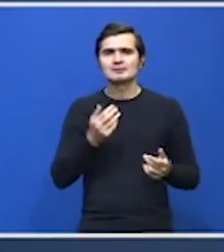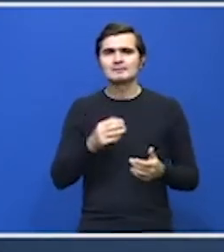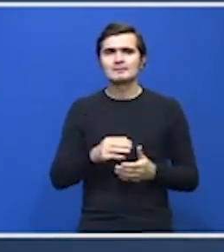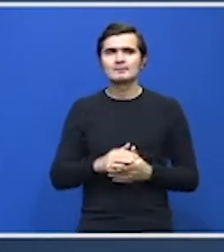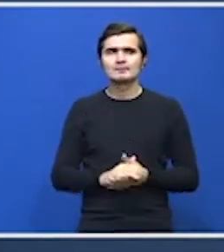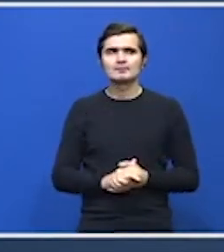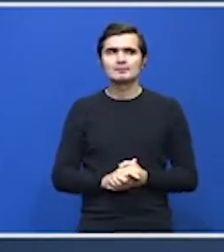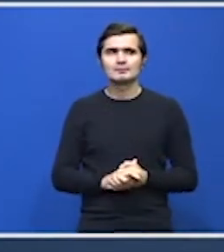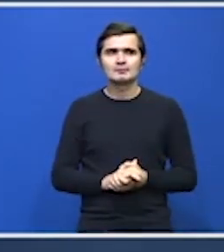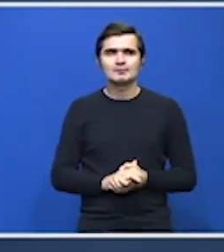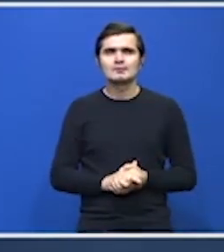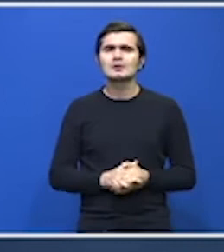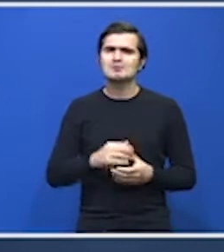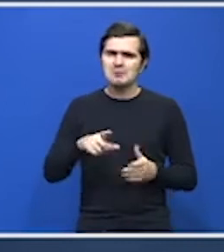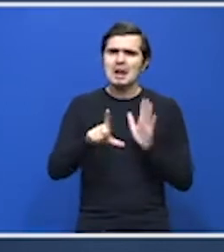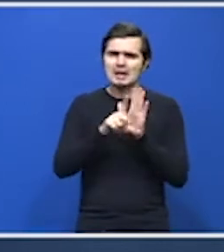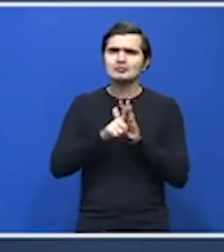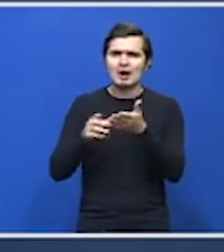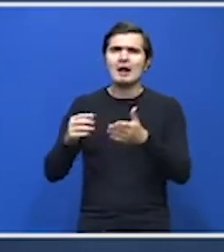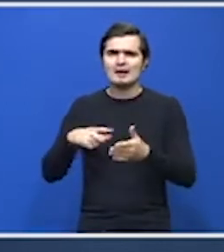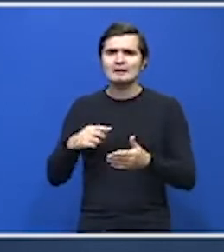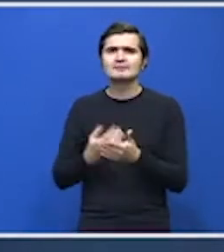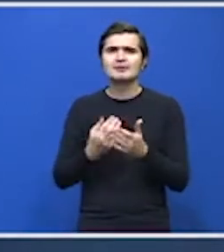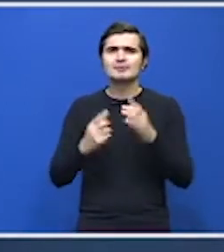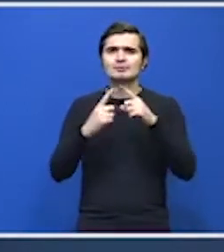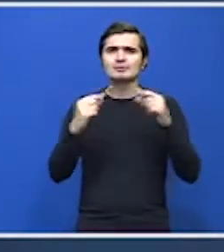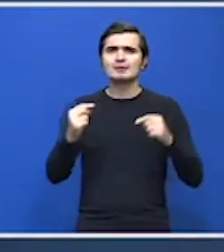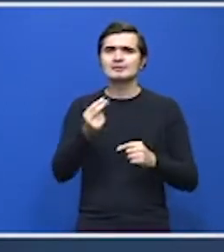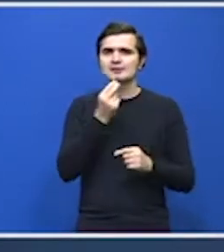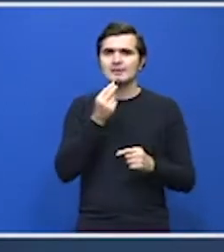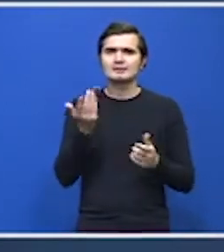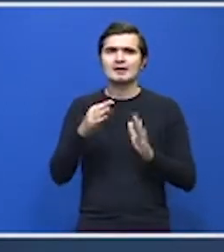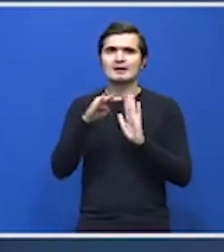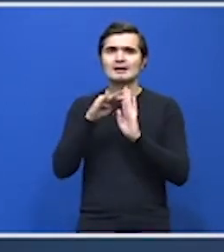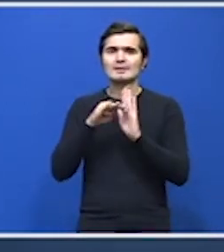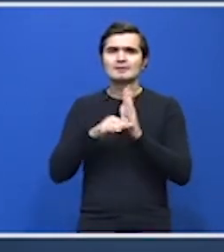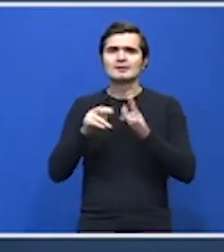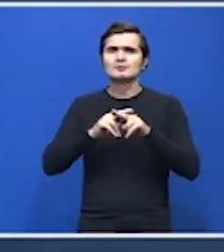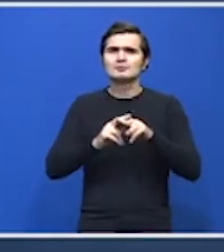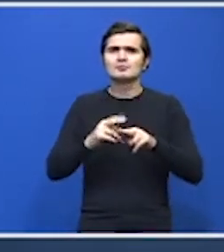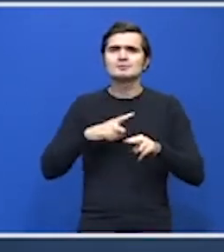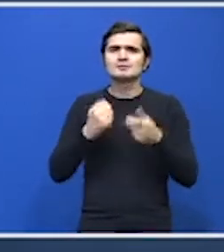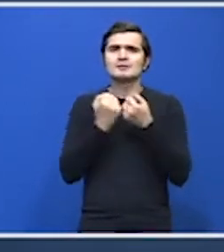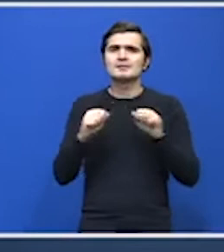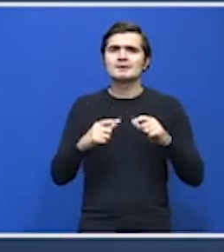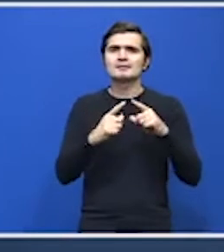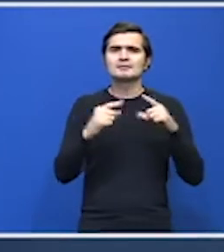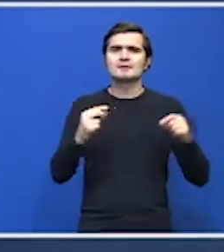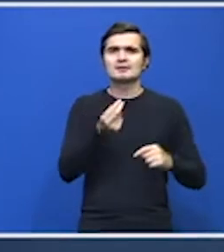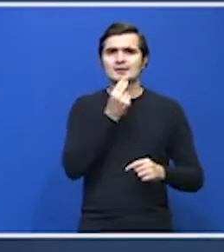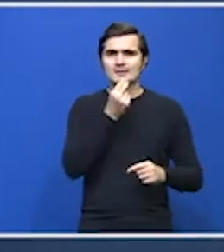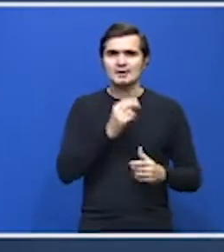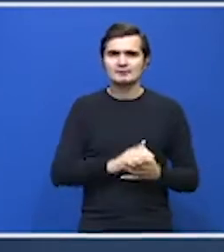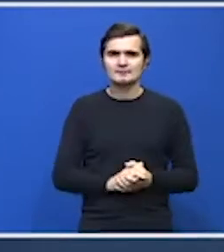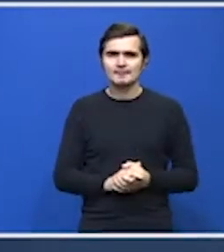Legi care sunt deja în vigoare? Da, există legi în vigoare care reglementează modalitatea de eliberare a acestor etichete de